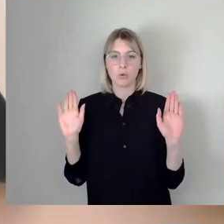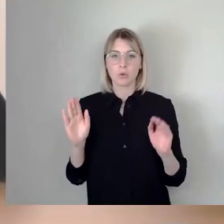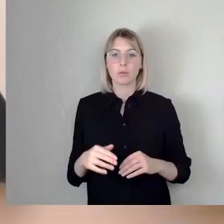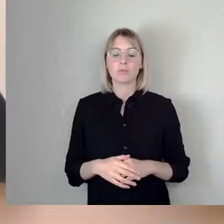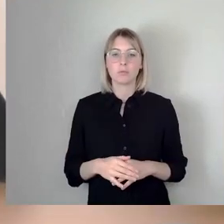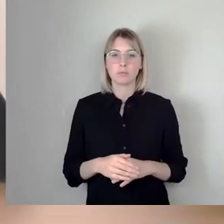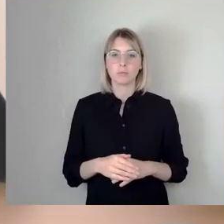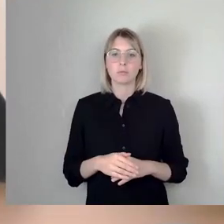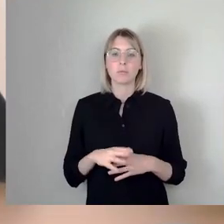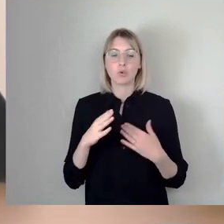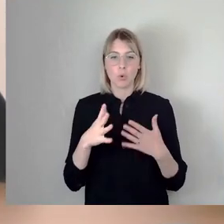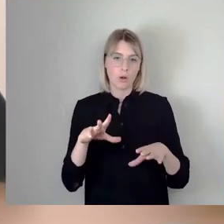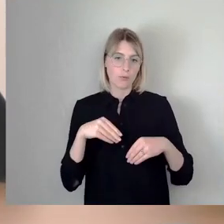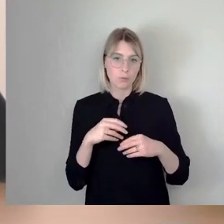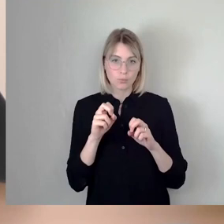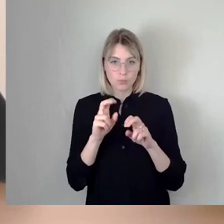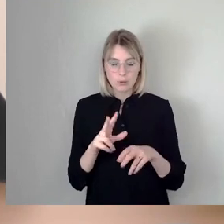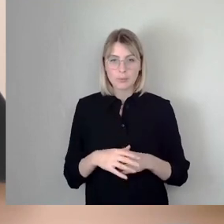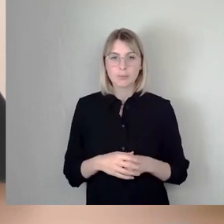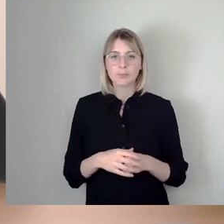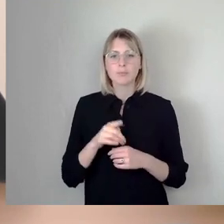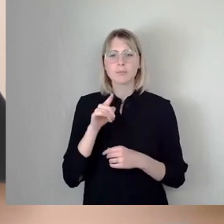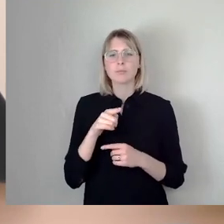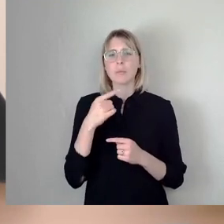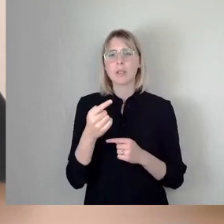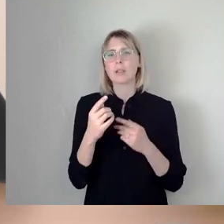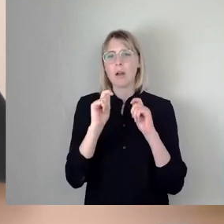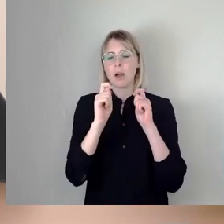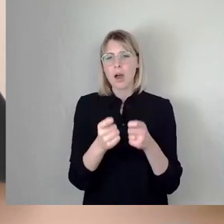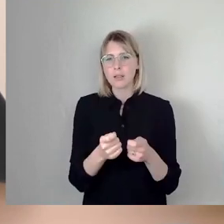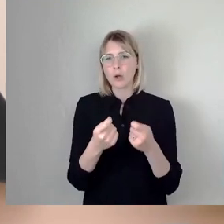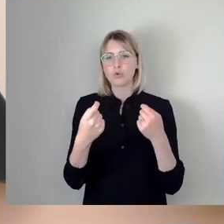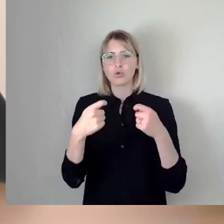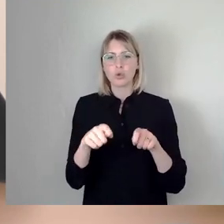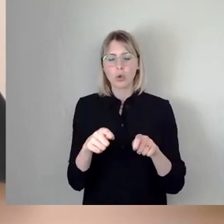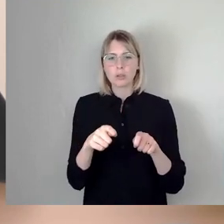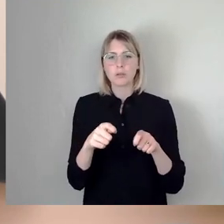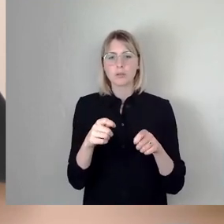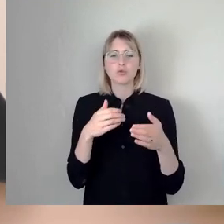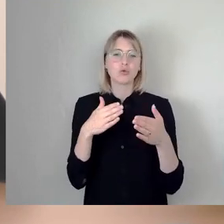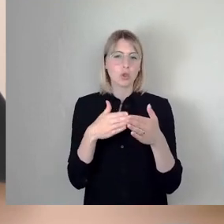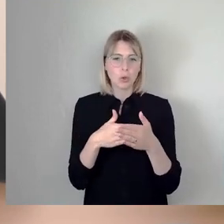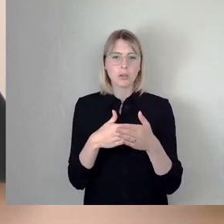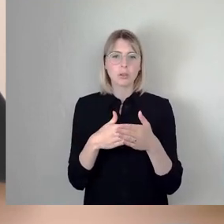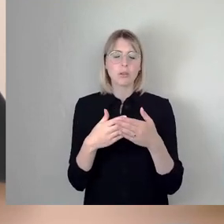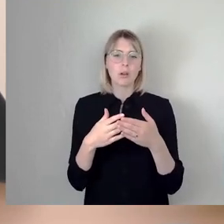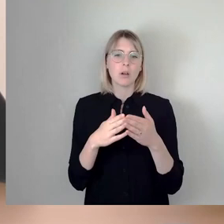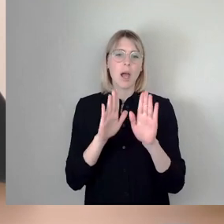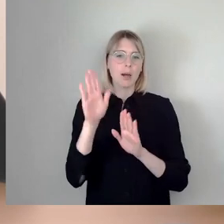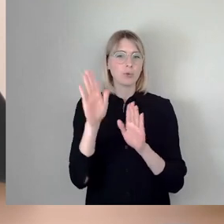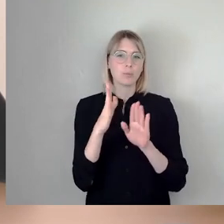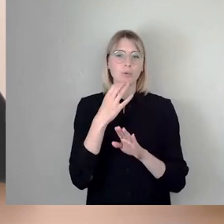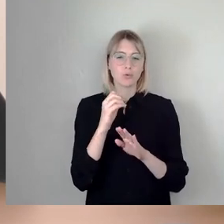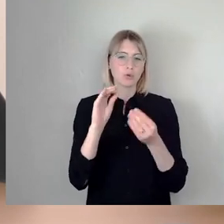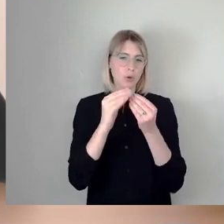aufgenommen jetzt war, beantragt, dass wir die Schlussabstimmung in Komplexen machen. Dann darf ich den